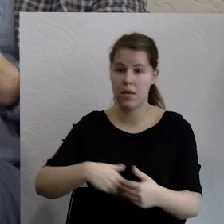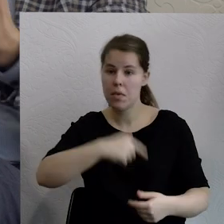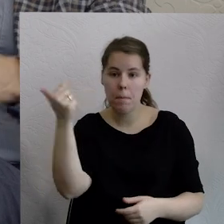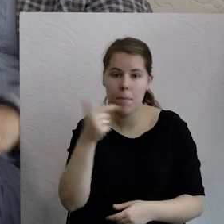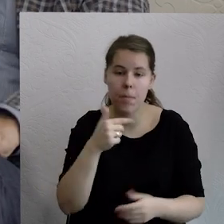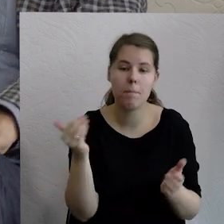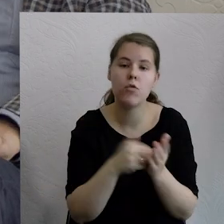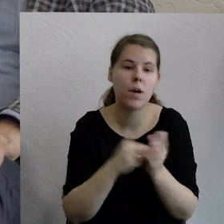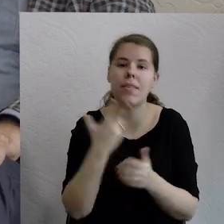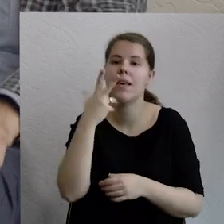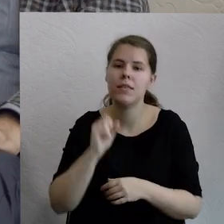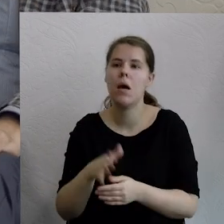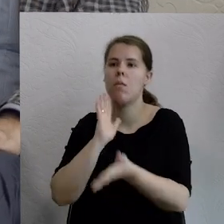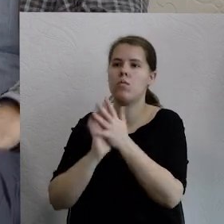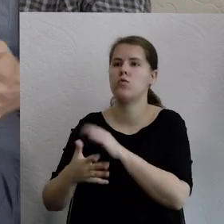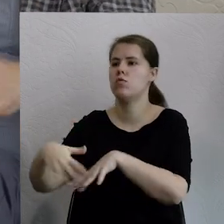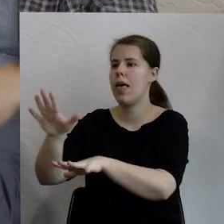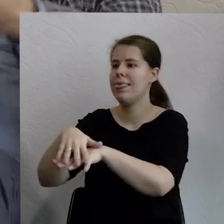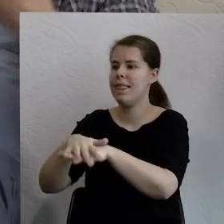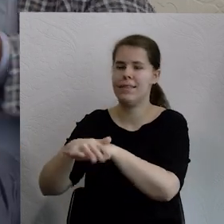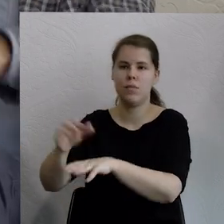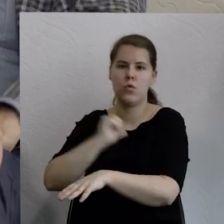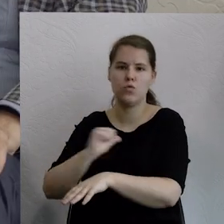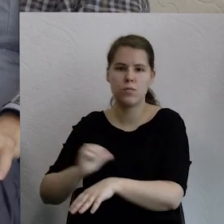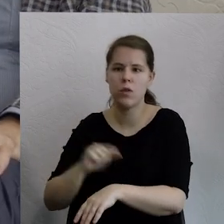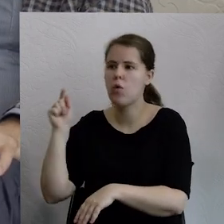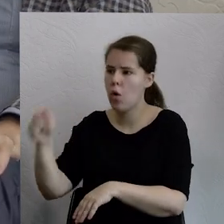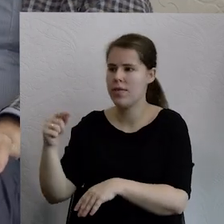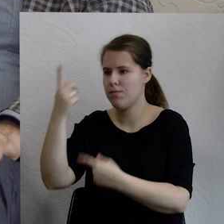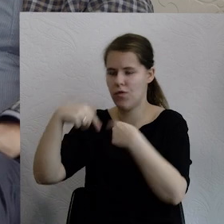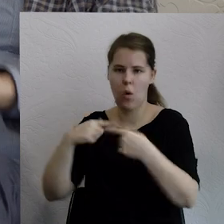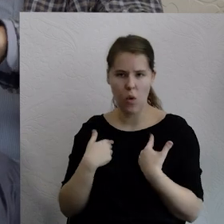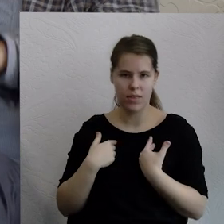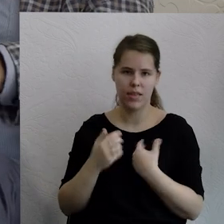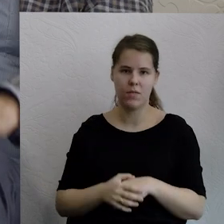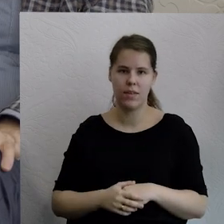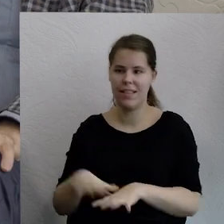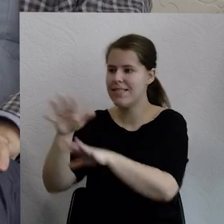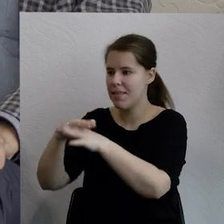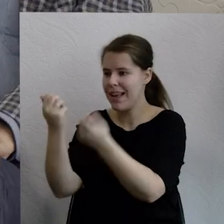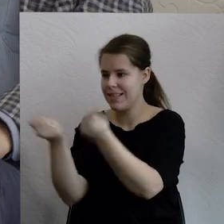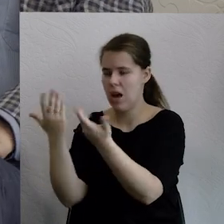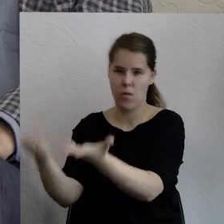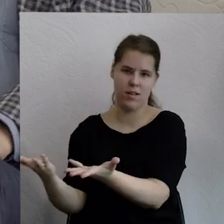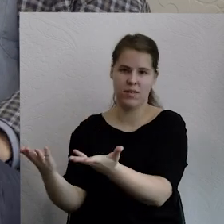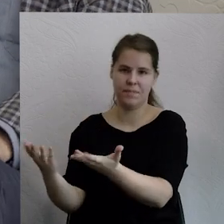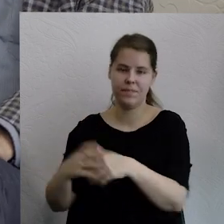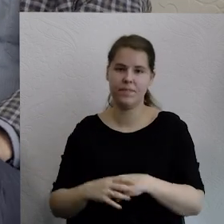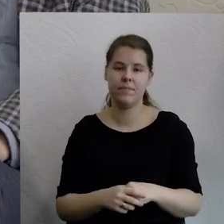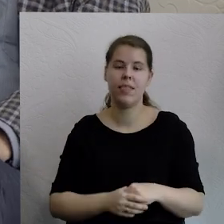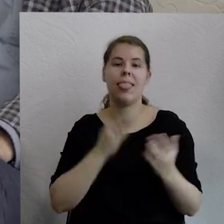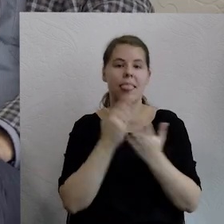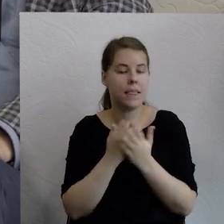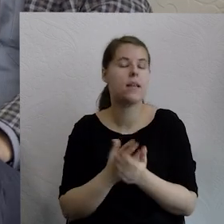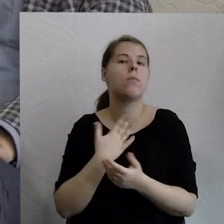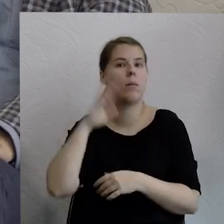nakręca, bo nie tyle, że my jesteśmy głupi, no tylko po prostu ten system tak, tak, tak działa. No w związku z czym wrócimy do